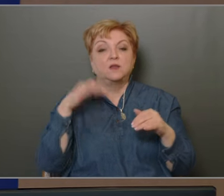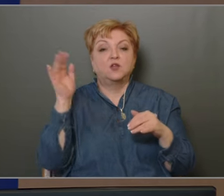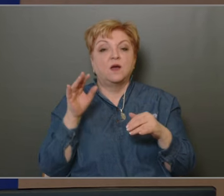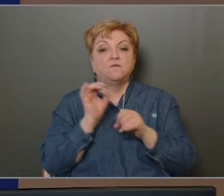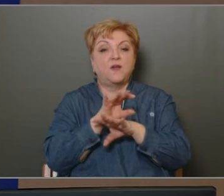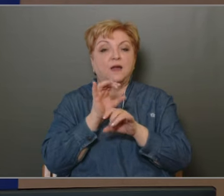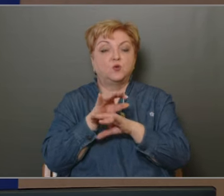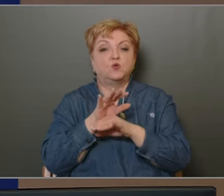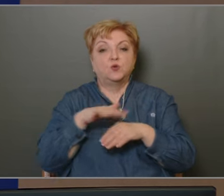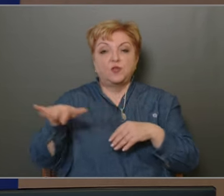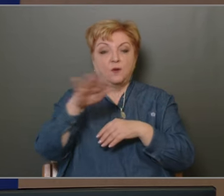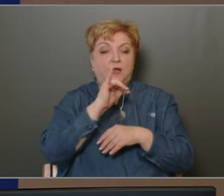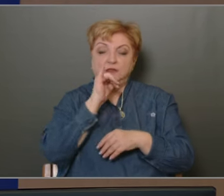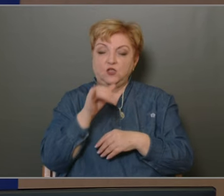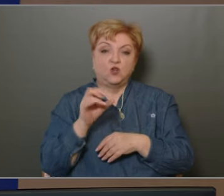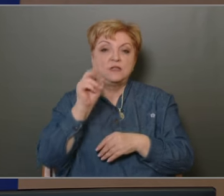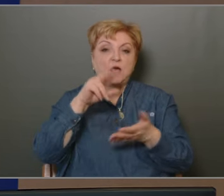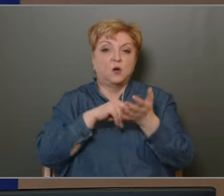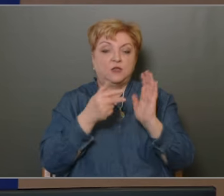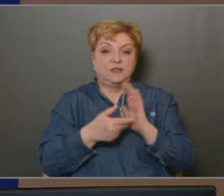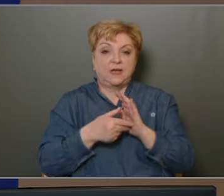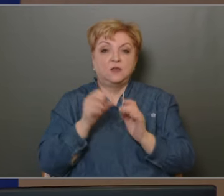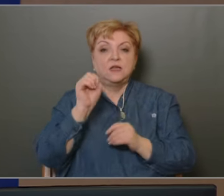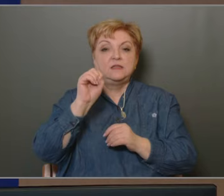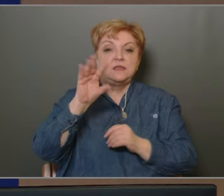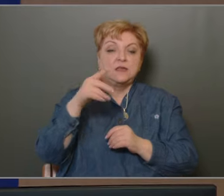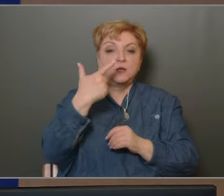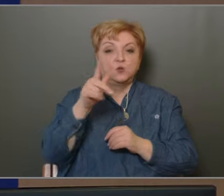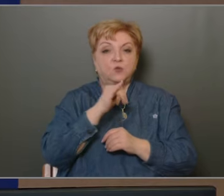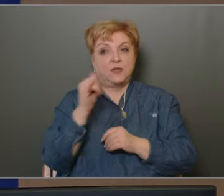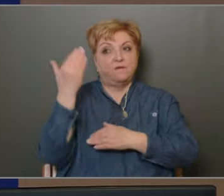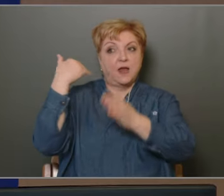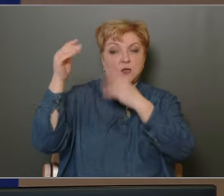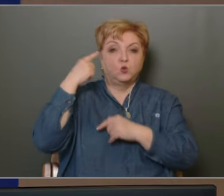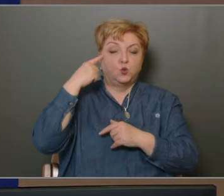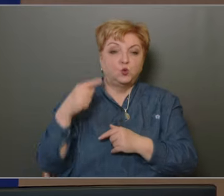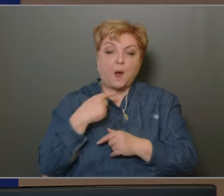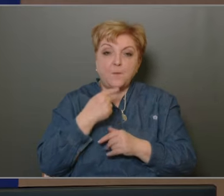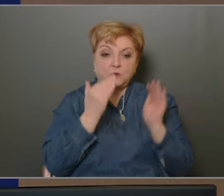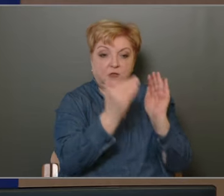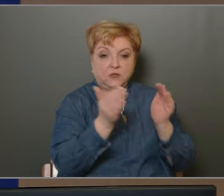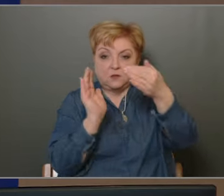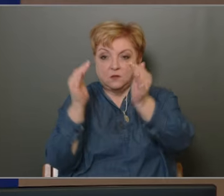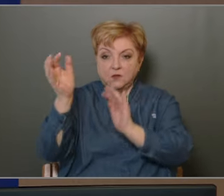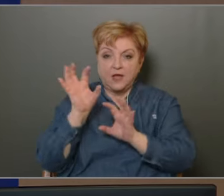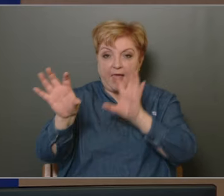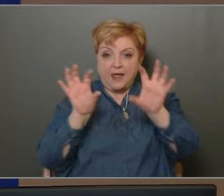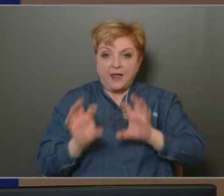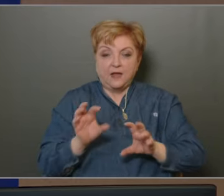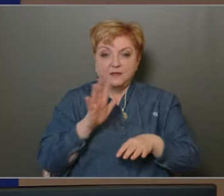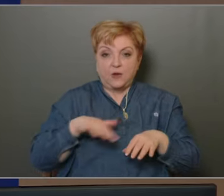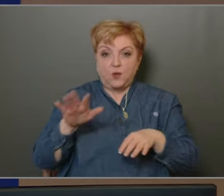terület nincs a 13. kerületben 15-20 évvel ezelőtt tudtam mondani ilyen szegregált területeket